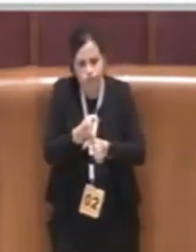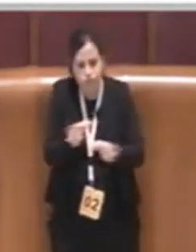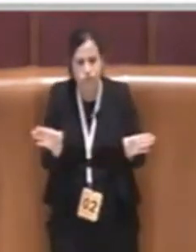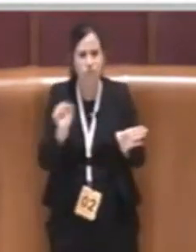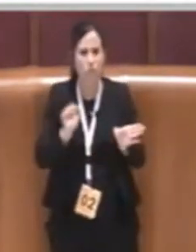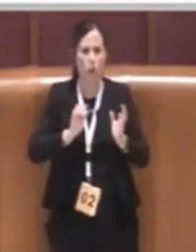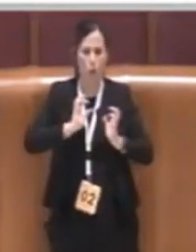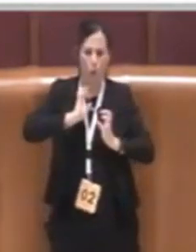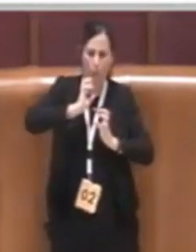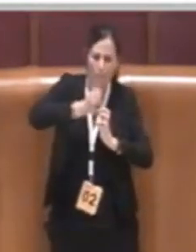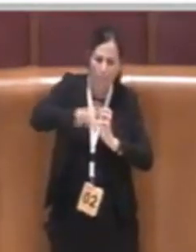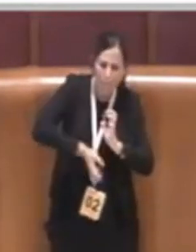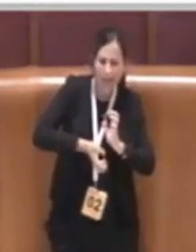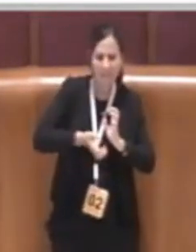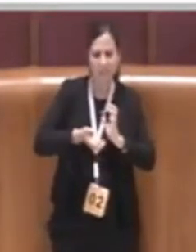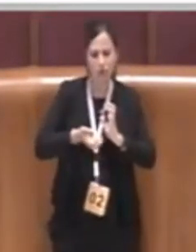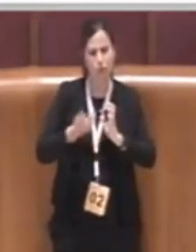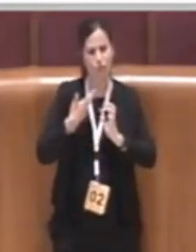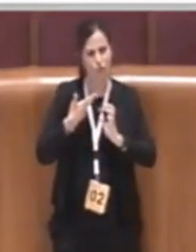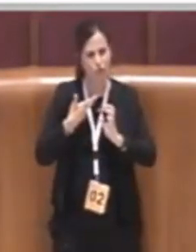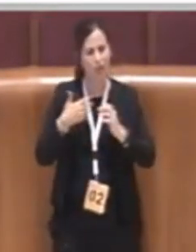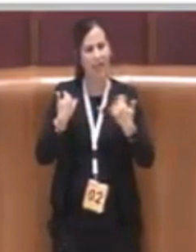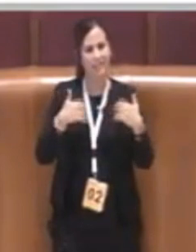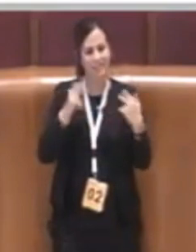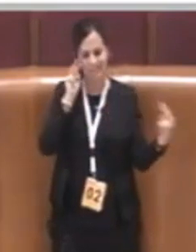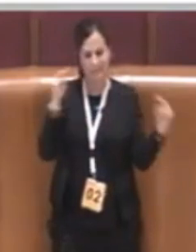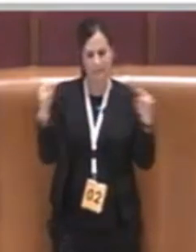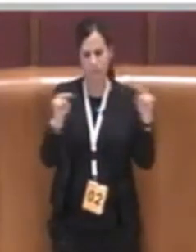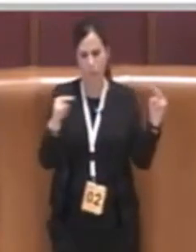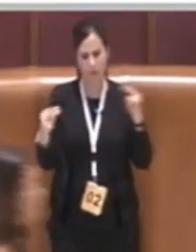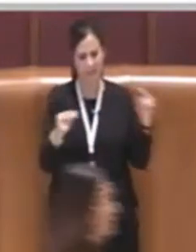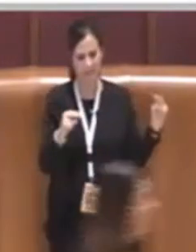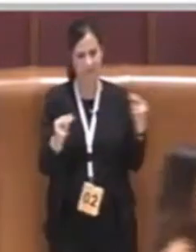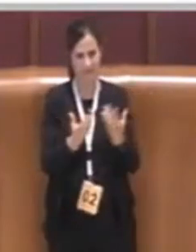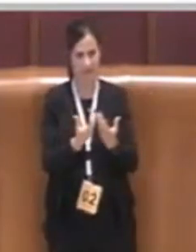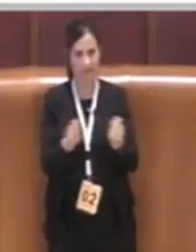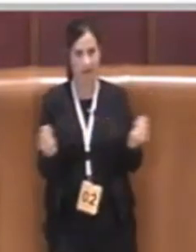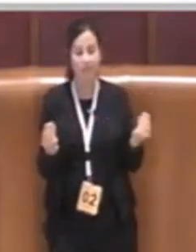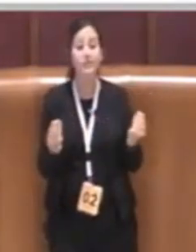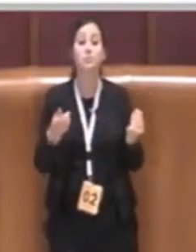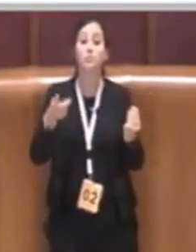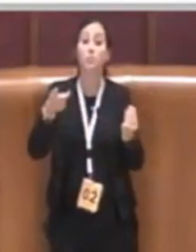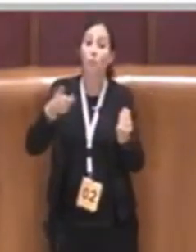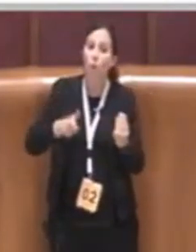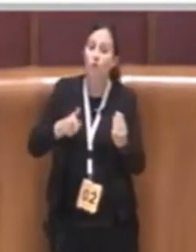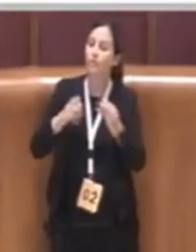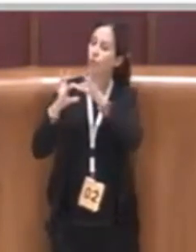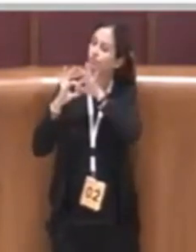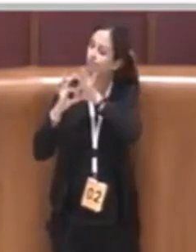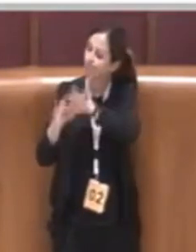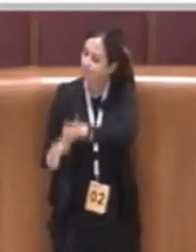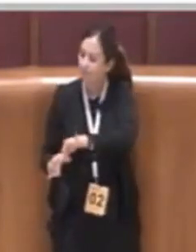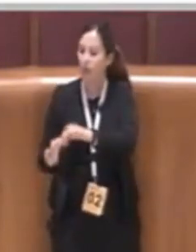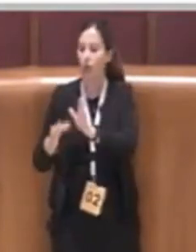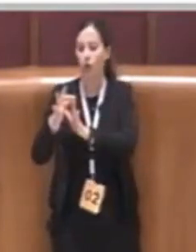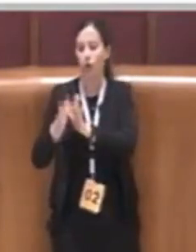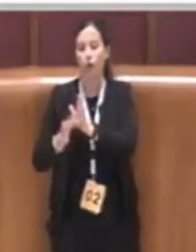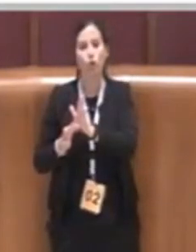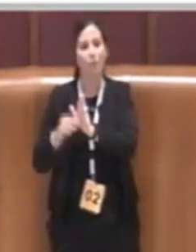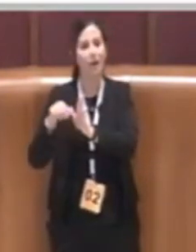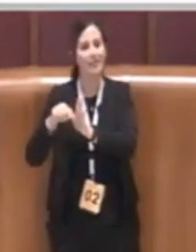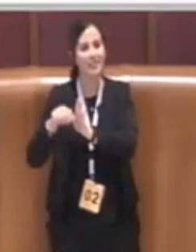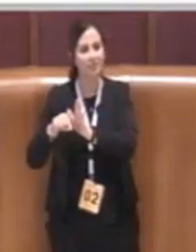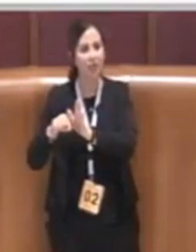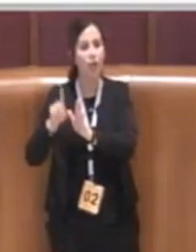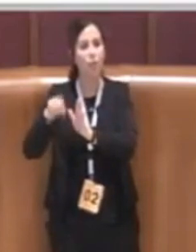perché deriva da una serie di normative, tra cui la legge numero 21-2009, legge cosiddetta